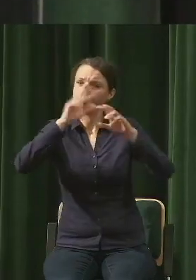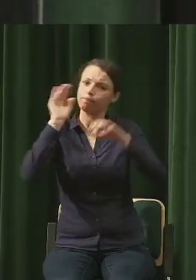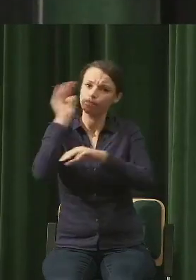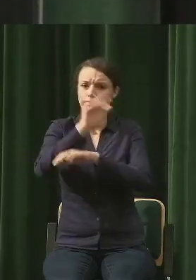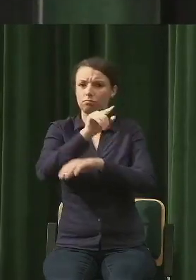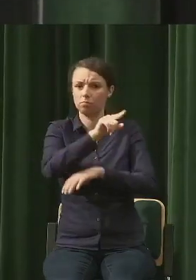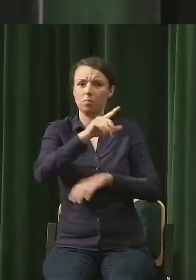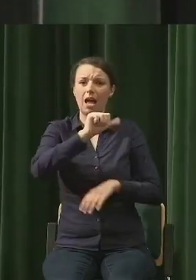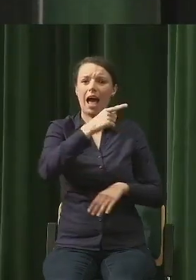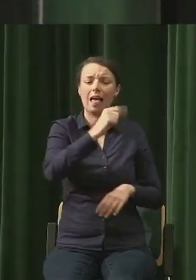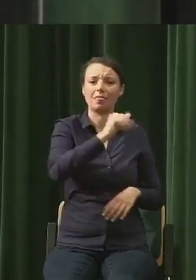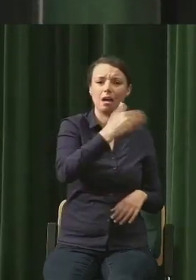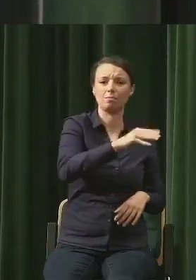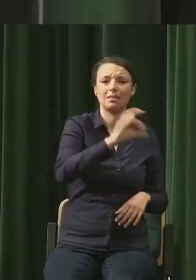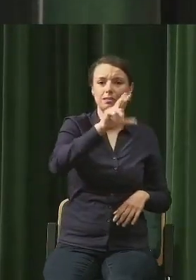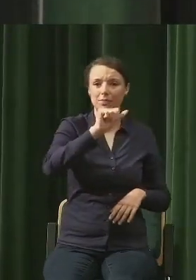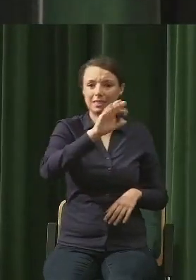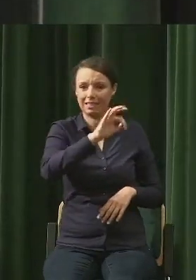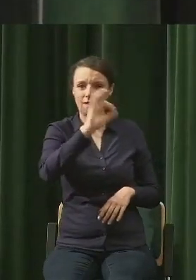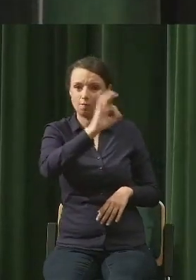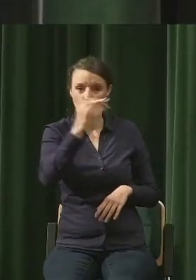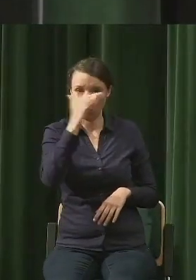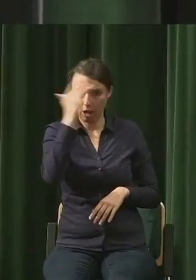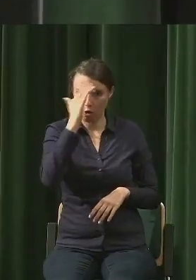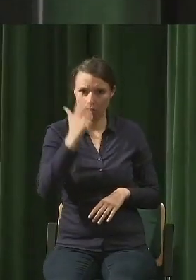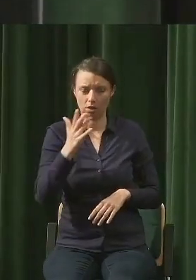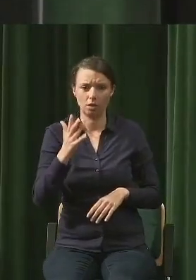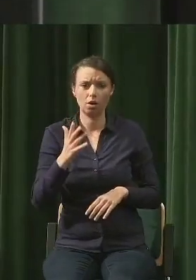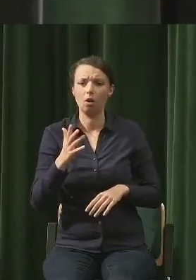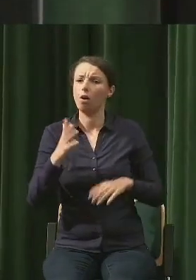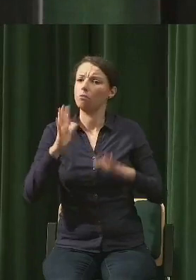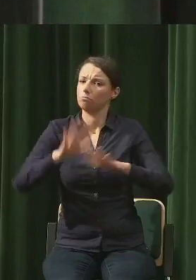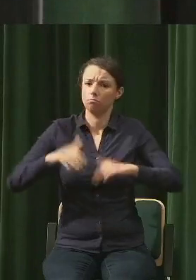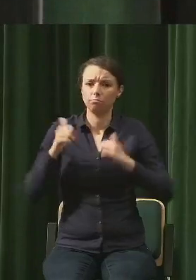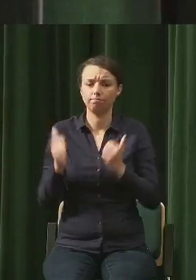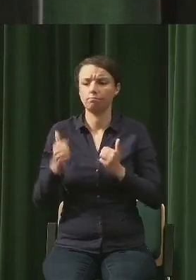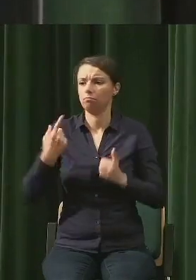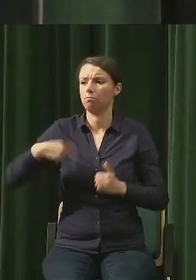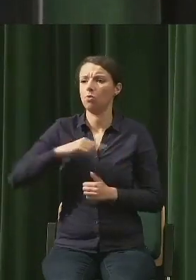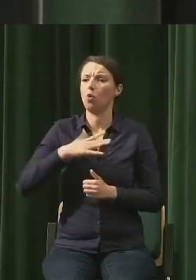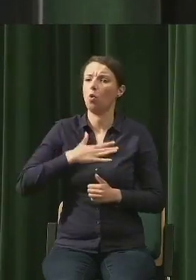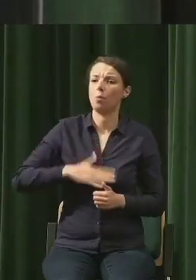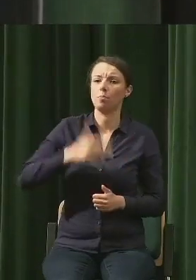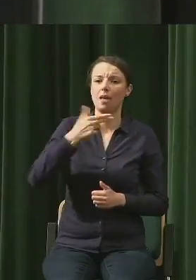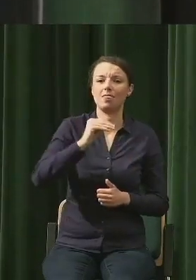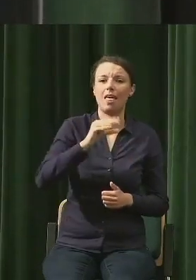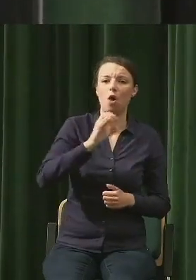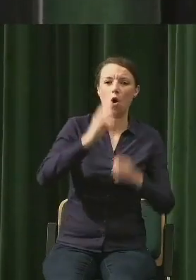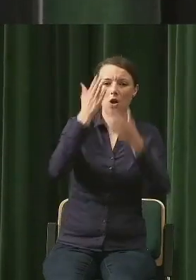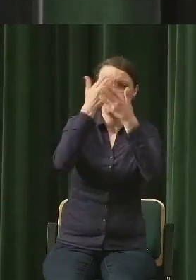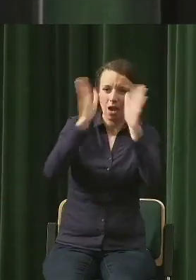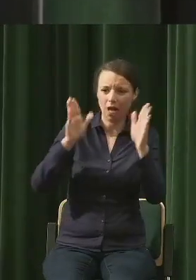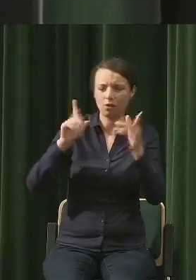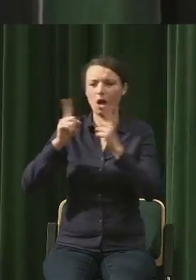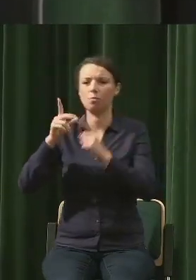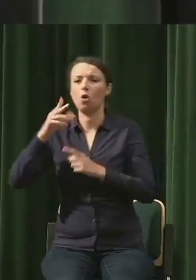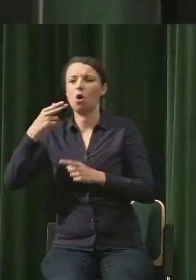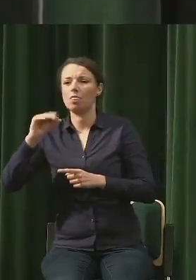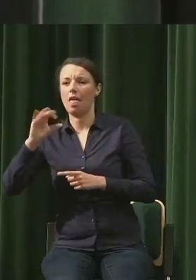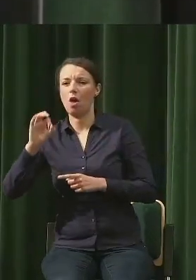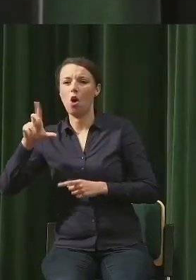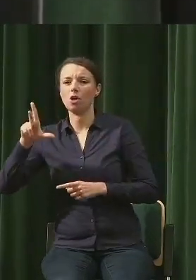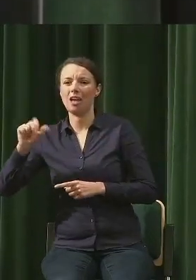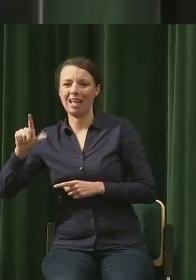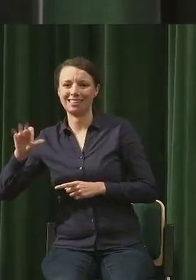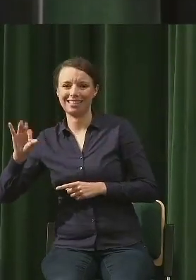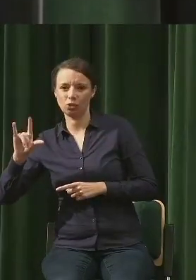bym Adama Smitha nie, znaczy, czy lubimy neoliberalną ekonomię, czy neoklasyczną, czy nie, to nie obciążajmy Adama Smitha odpowiedzialnością za to,